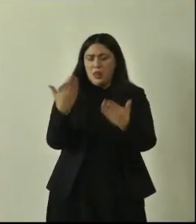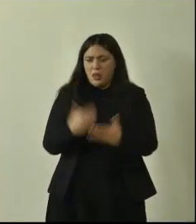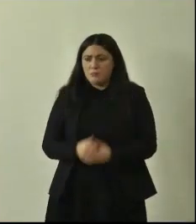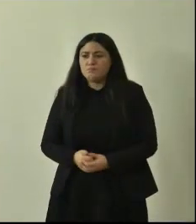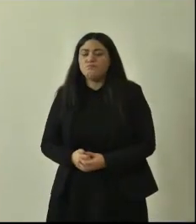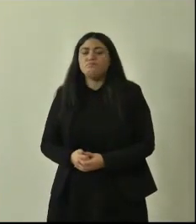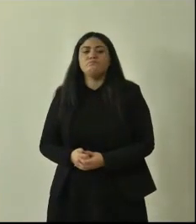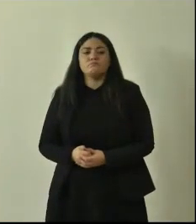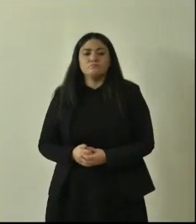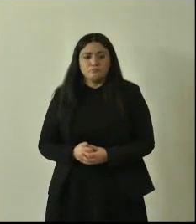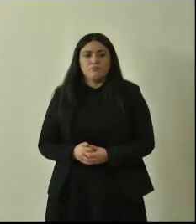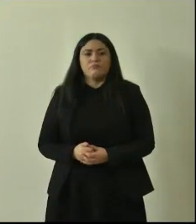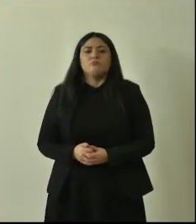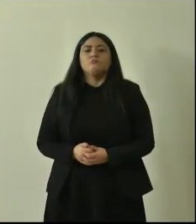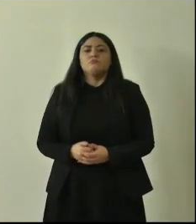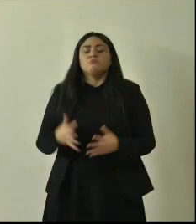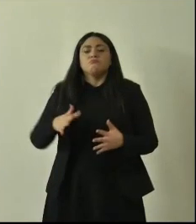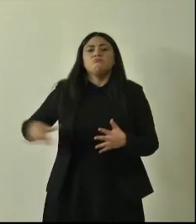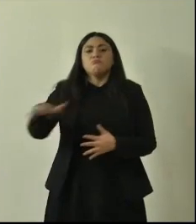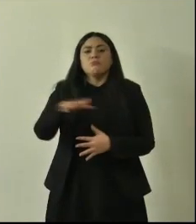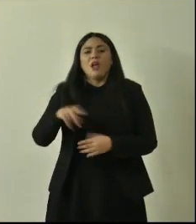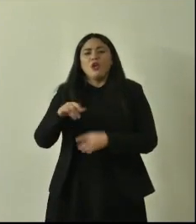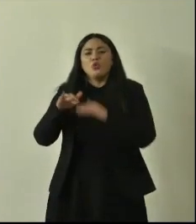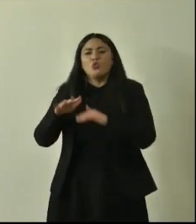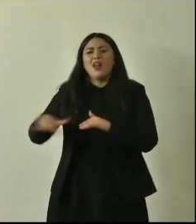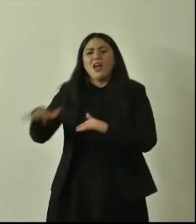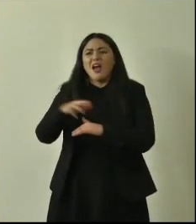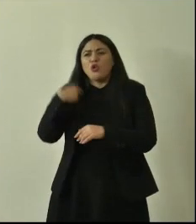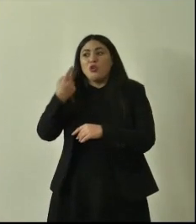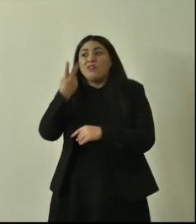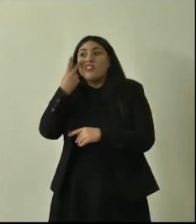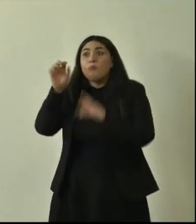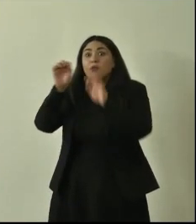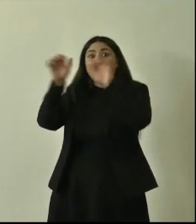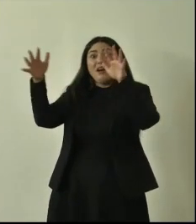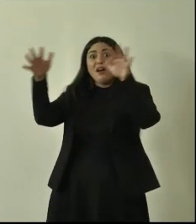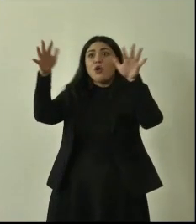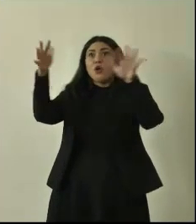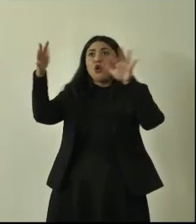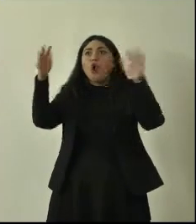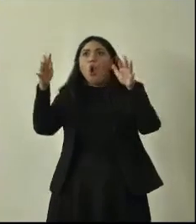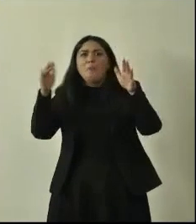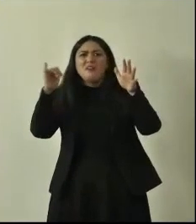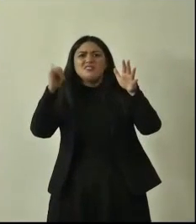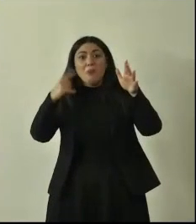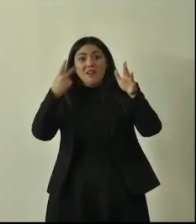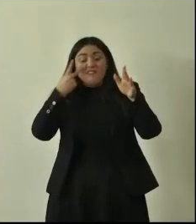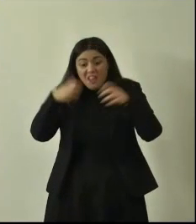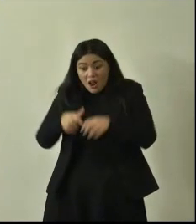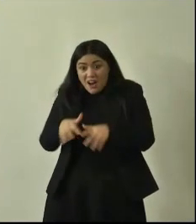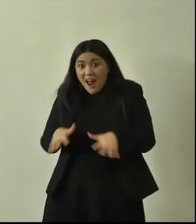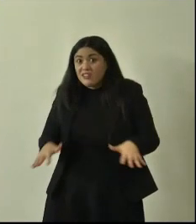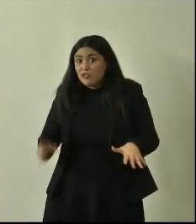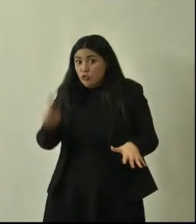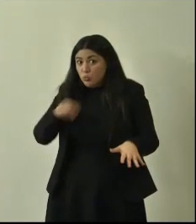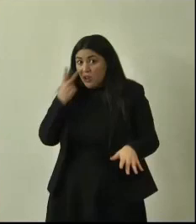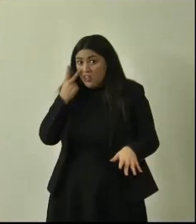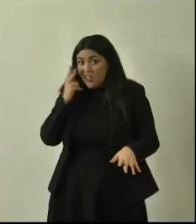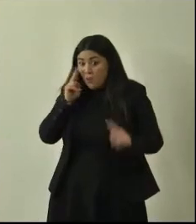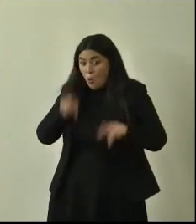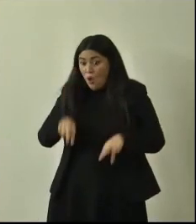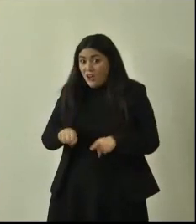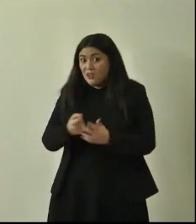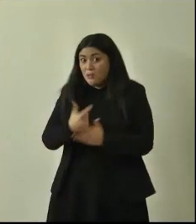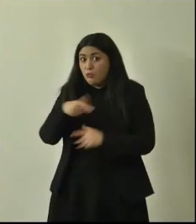zona di tutela di protezione dell'aria perché noi guardiamo spesso la chioma ma le radici hanno dei problemi che vanno gestiti e poi a